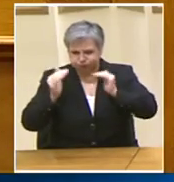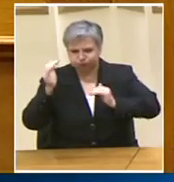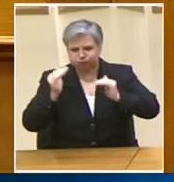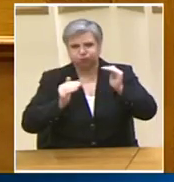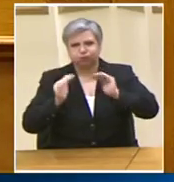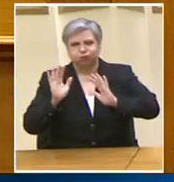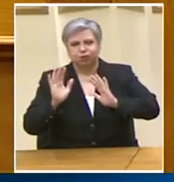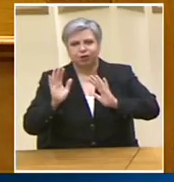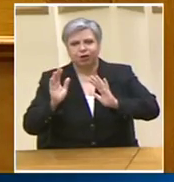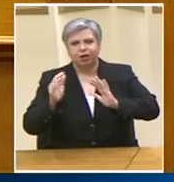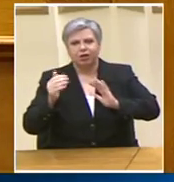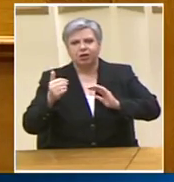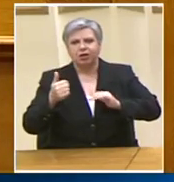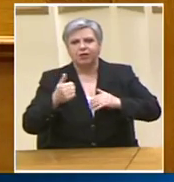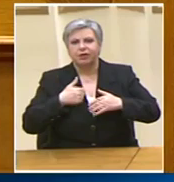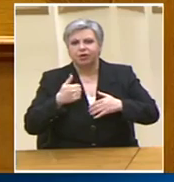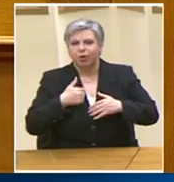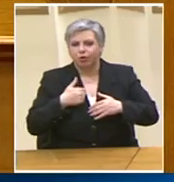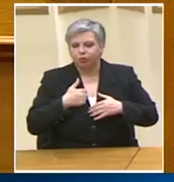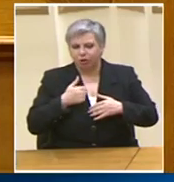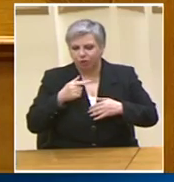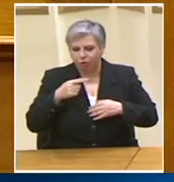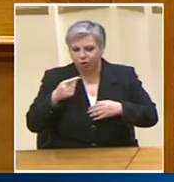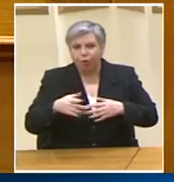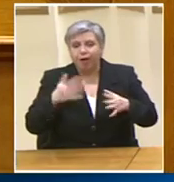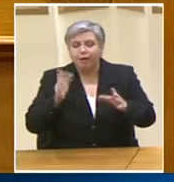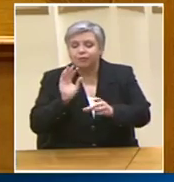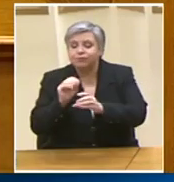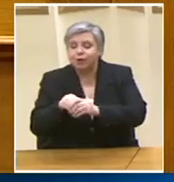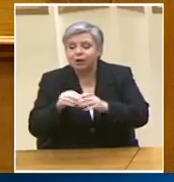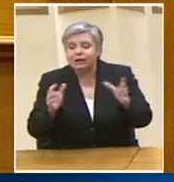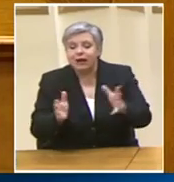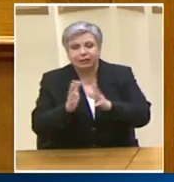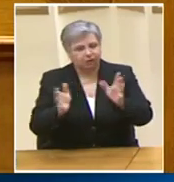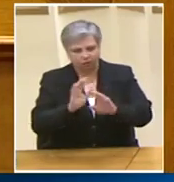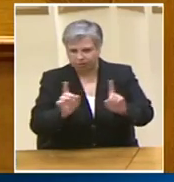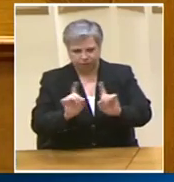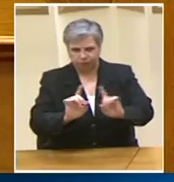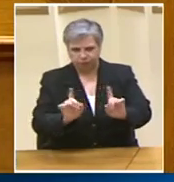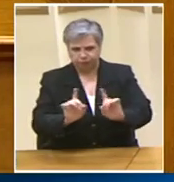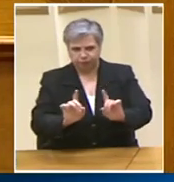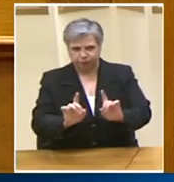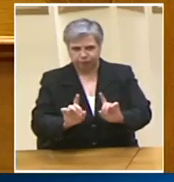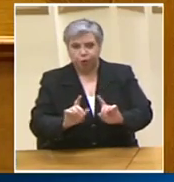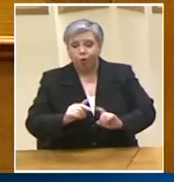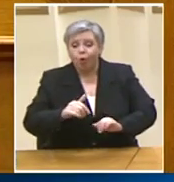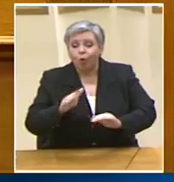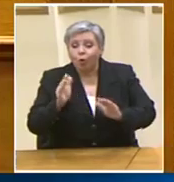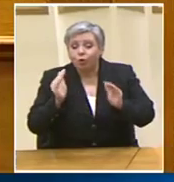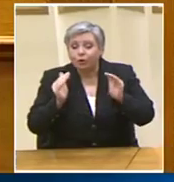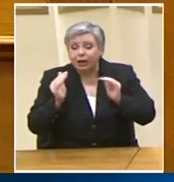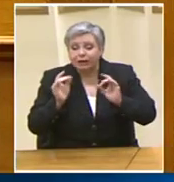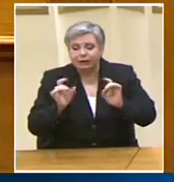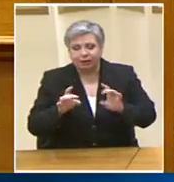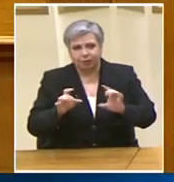πλευρά μας Σε ένα τόσο ευαίσθητο τομέα Ελπίζω Ελπίζω Αυτό να συνεχιστεί Τα πρώτα